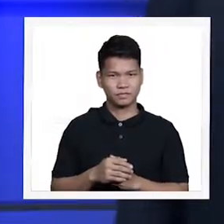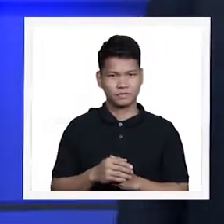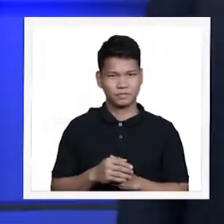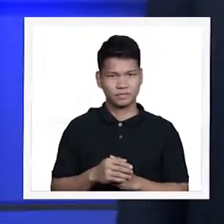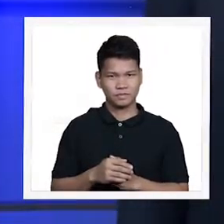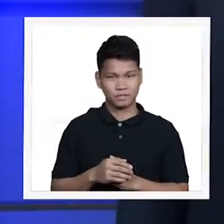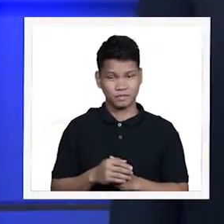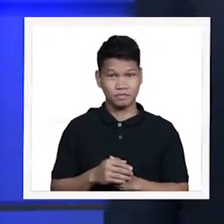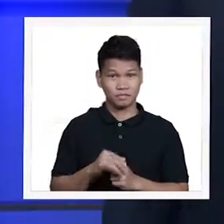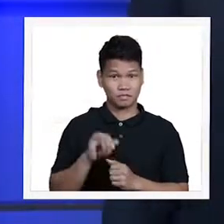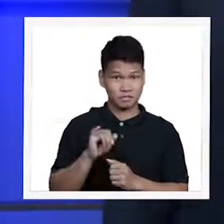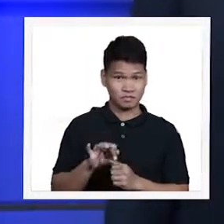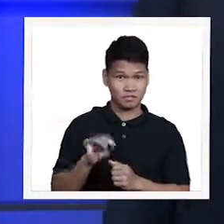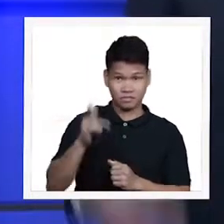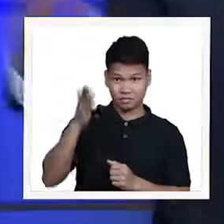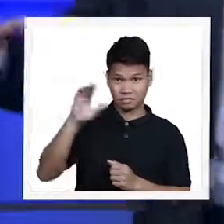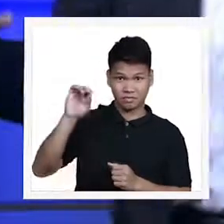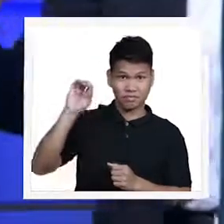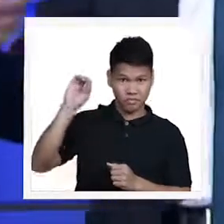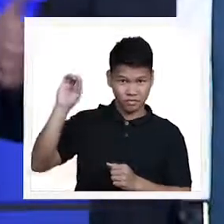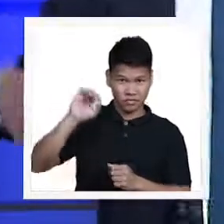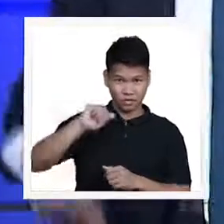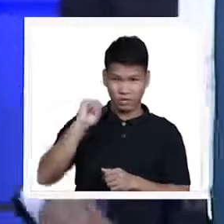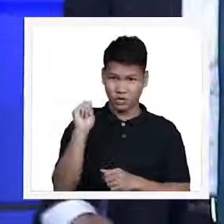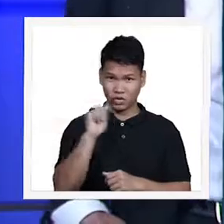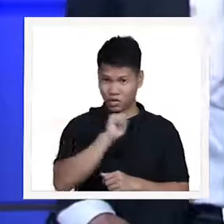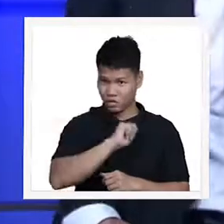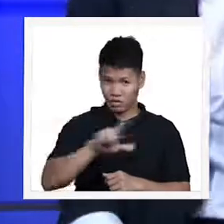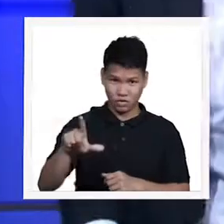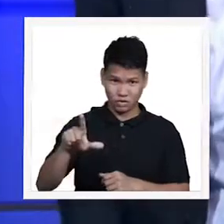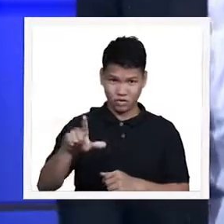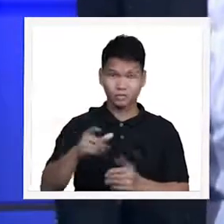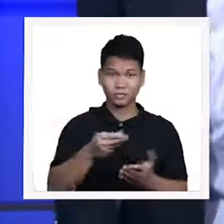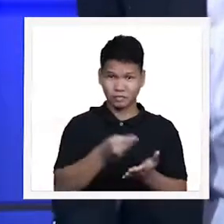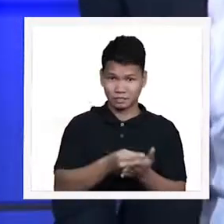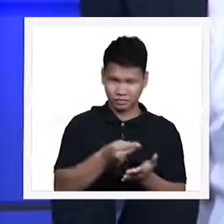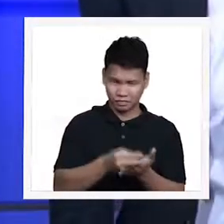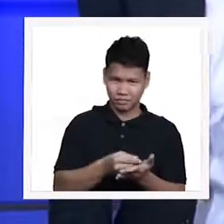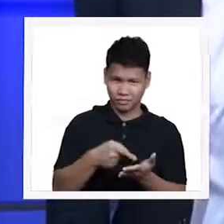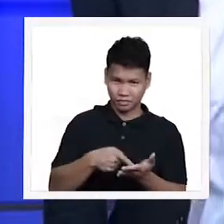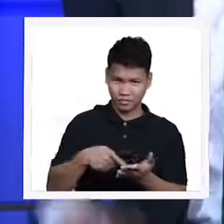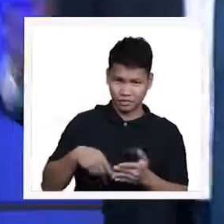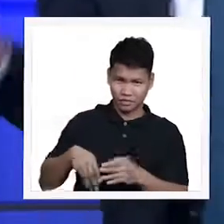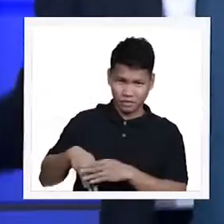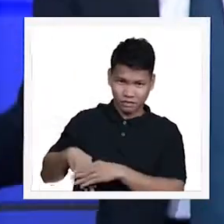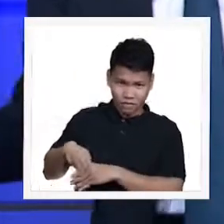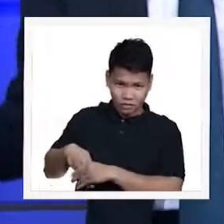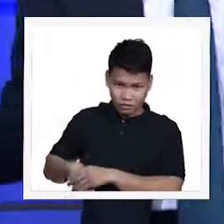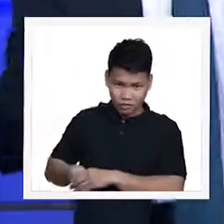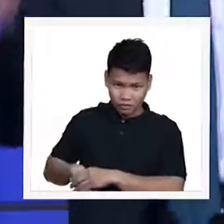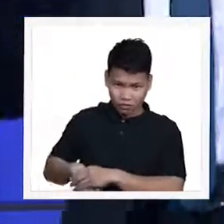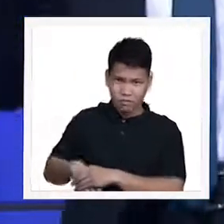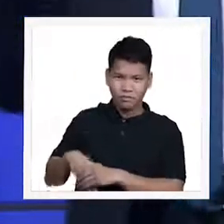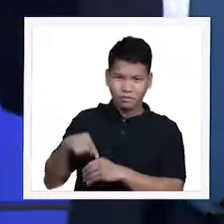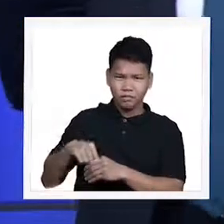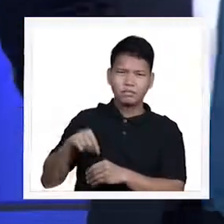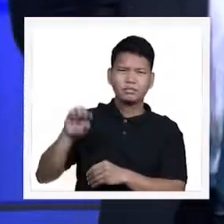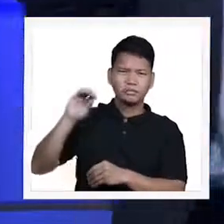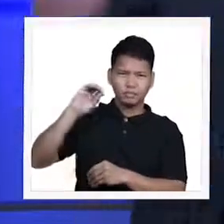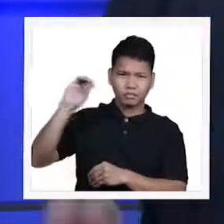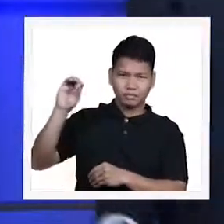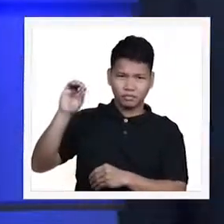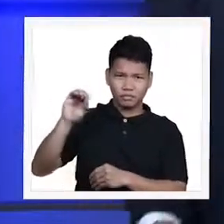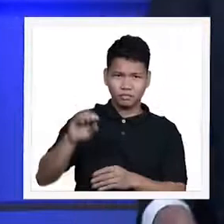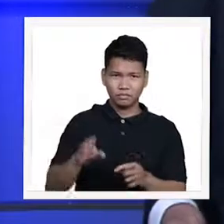ang may ari ng lahat. kahit yung ating mga salapi sa ating mga bulsa. Kung titignan po natin sa